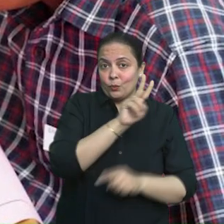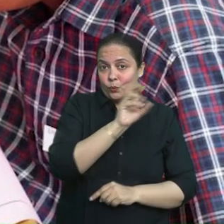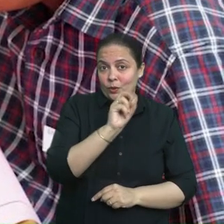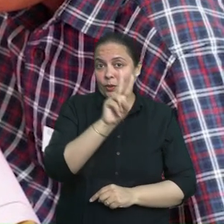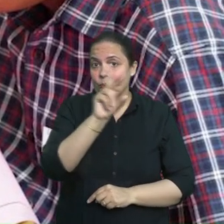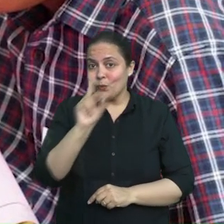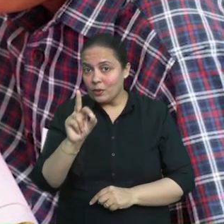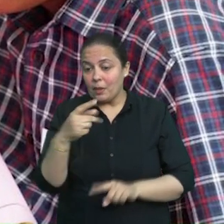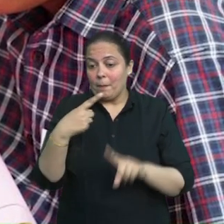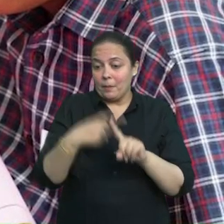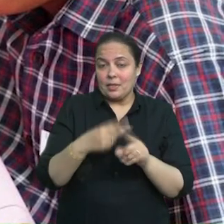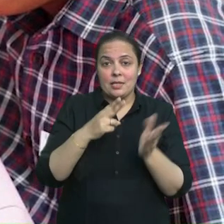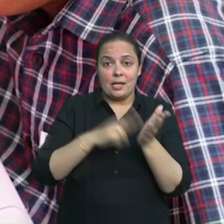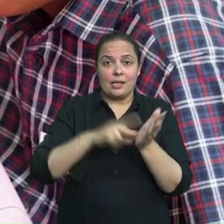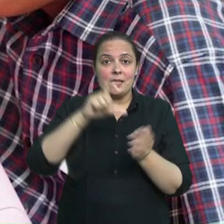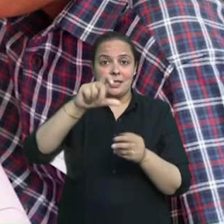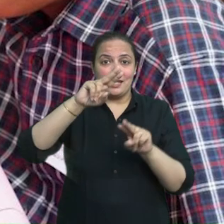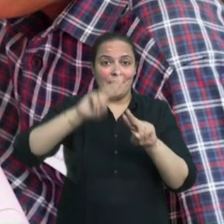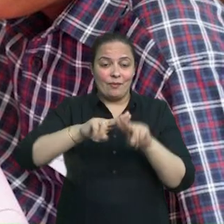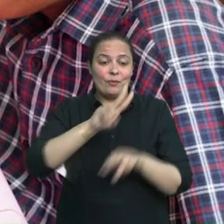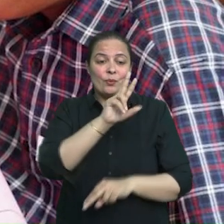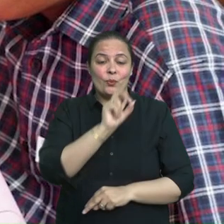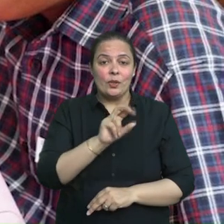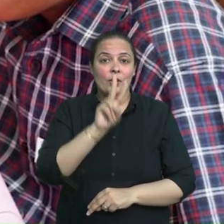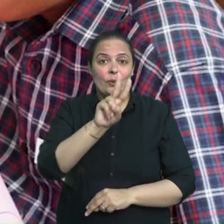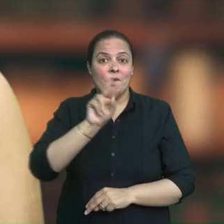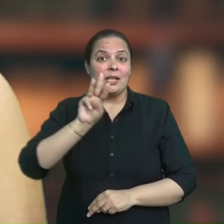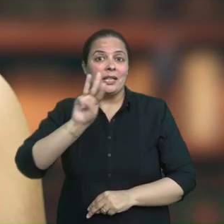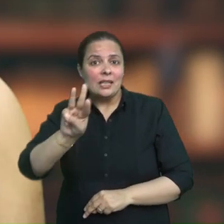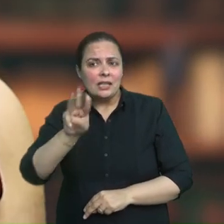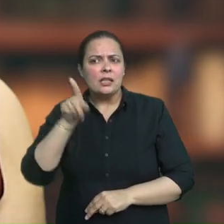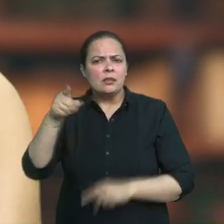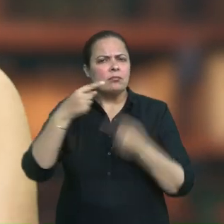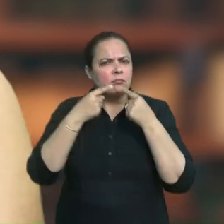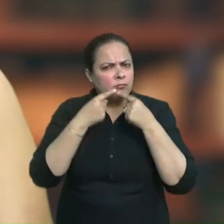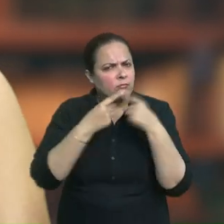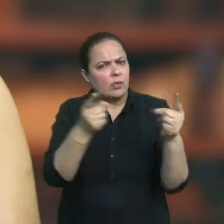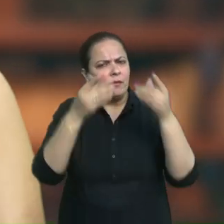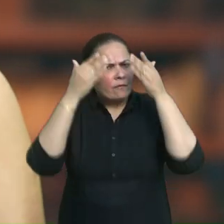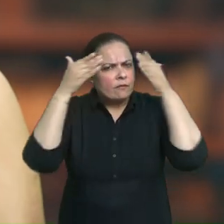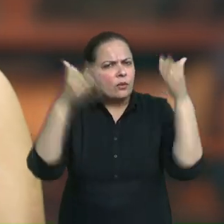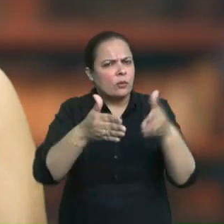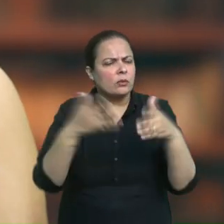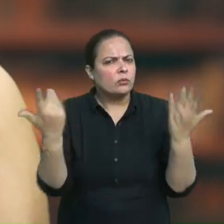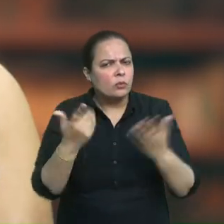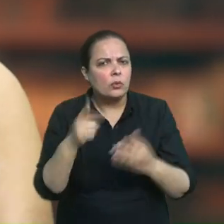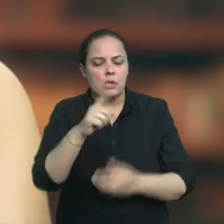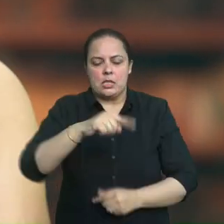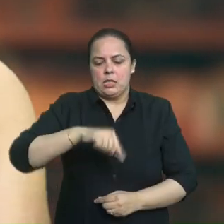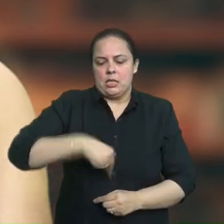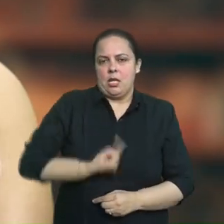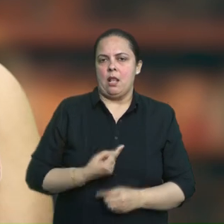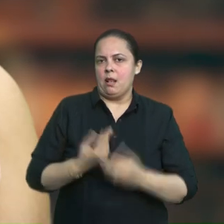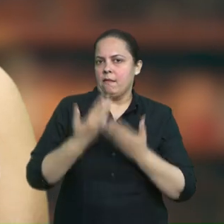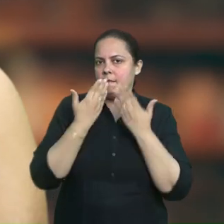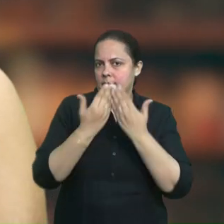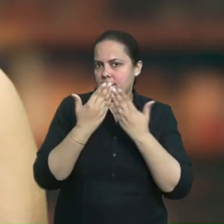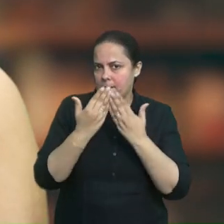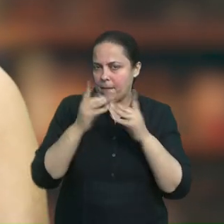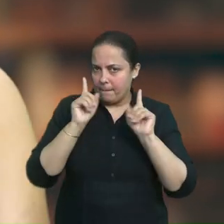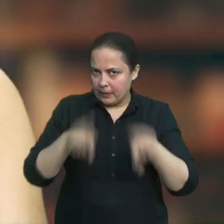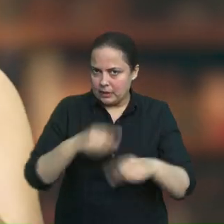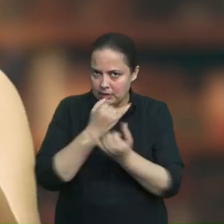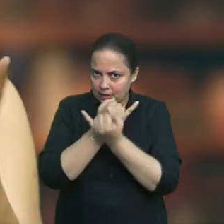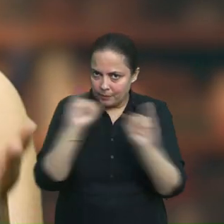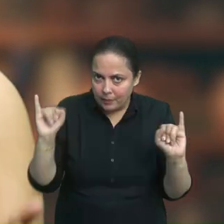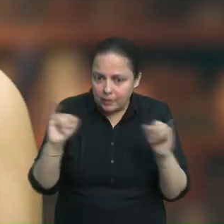देंगे इसके साथ साथ ये आकलन को भी सीखने सिखाने से अलग प्रक्रियाना देखकर शिक्षन अधिकम के साथ